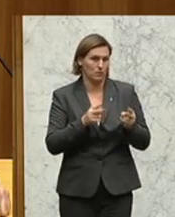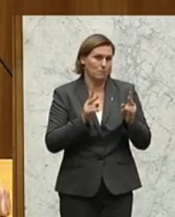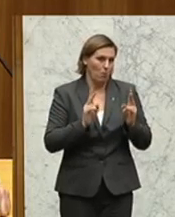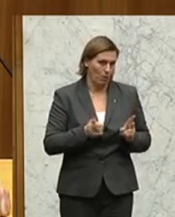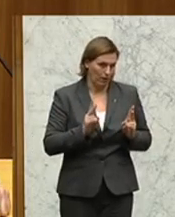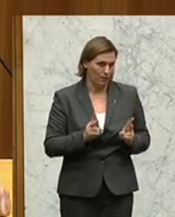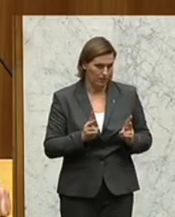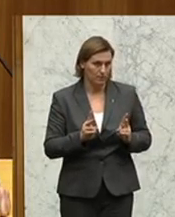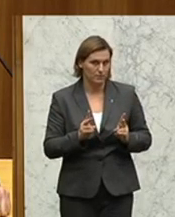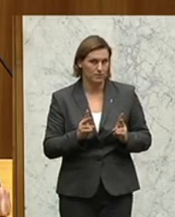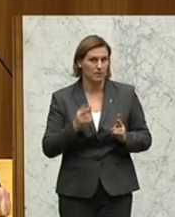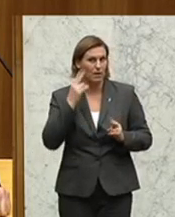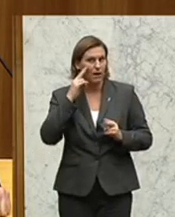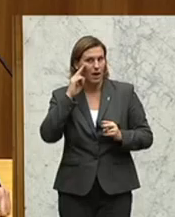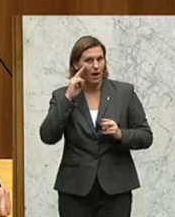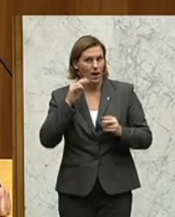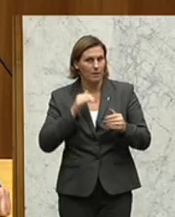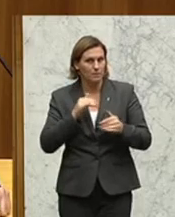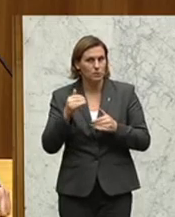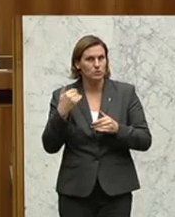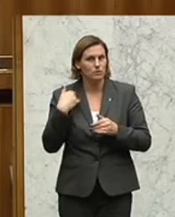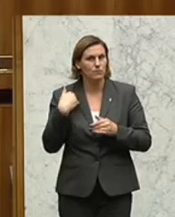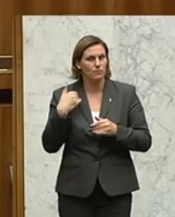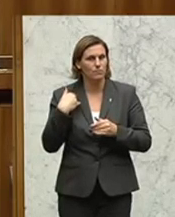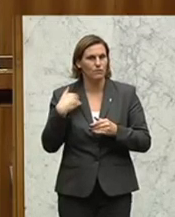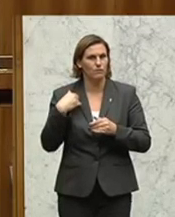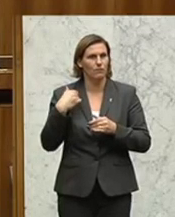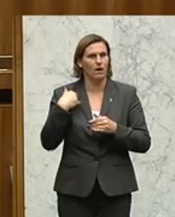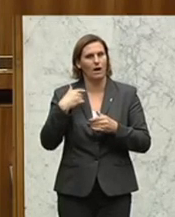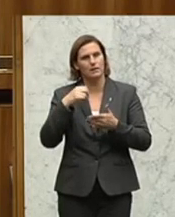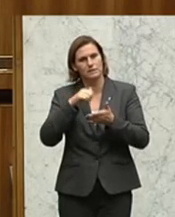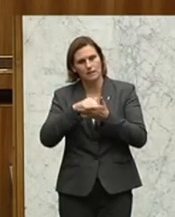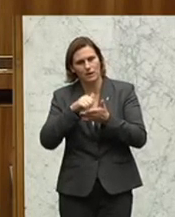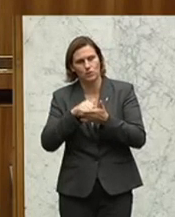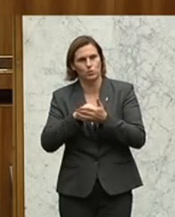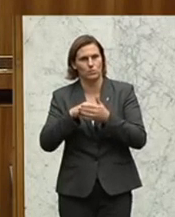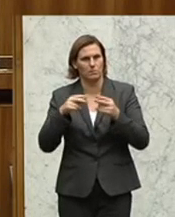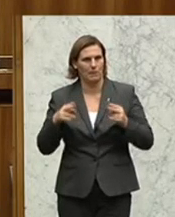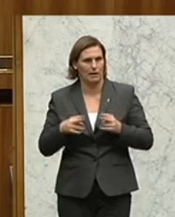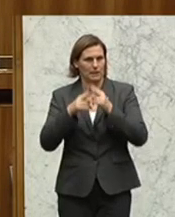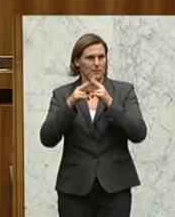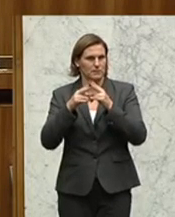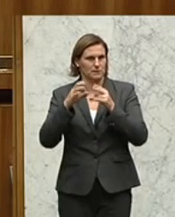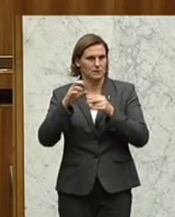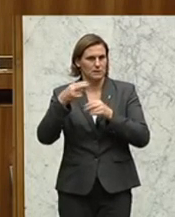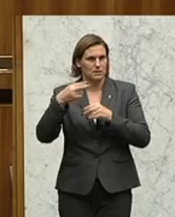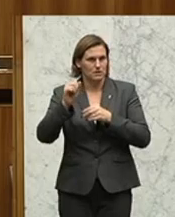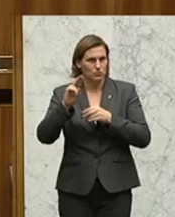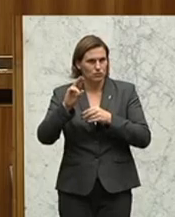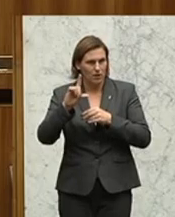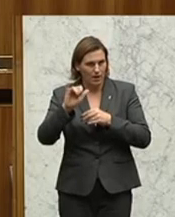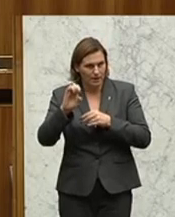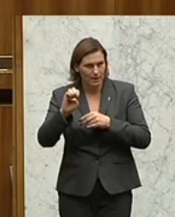Justizminister, nach Charlie Hebdo und auch nach den Anschlägen von Paris wird immer wieder